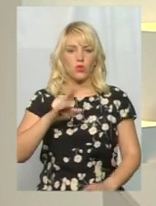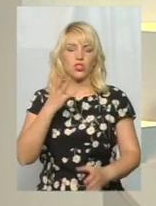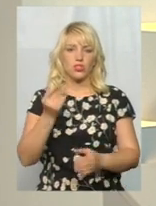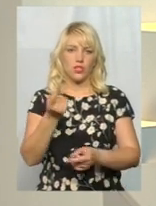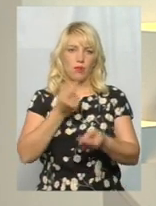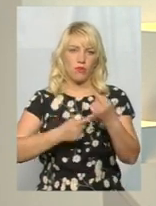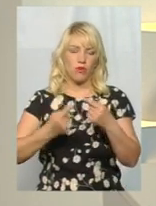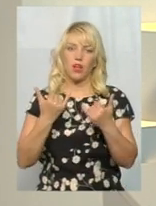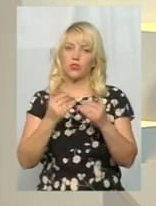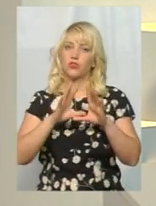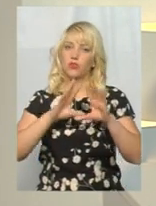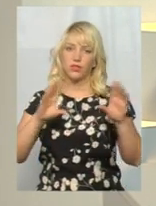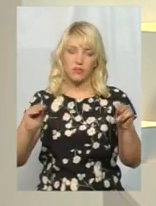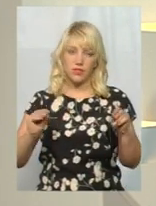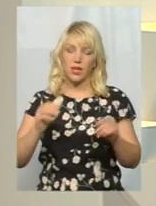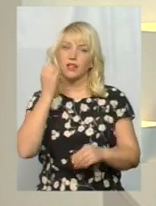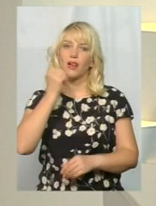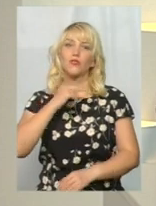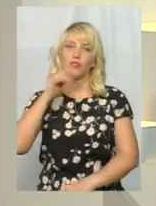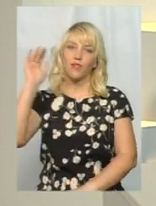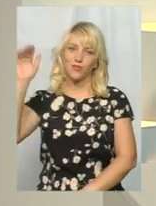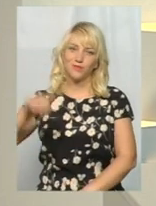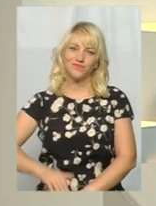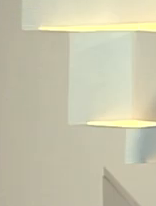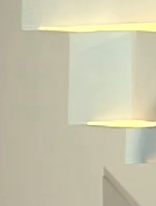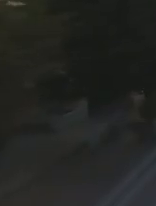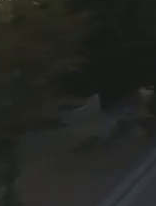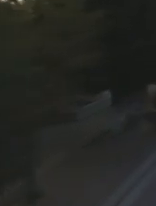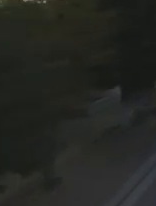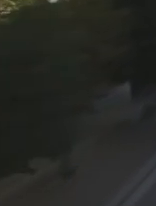повернемось. А на сьогодні це все. Дякую за увагу, побачимось. Пасибі.